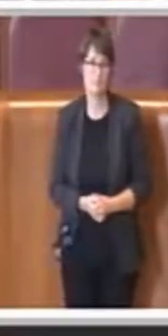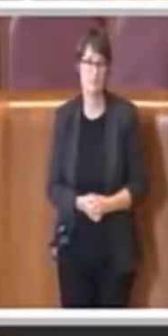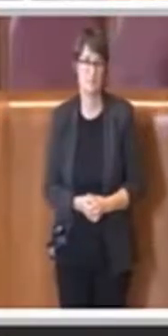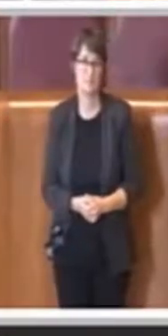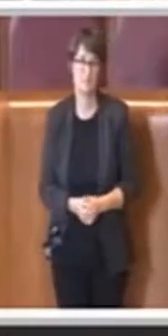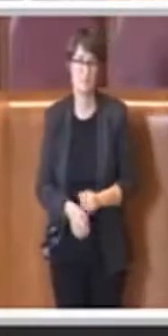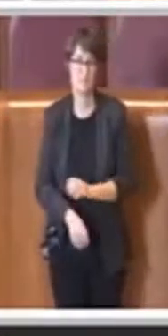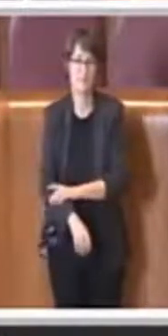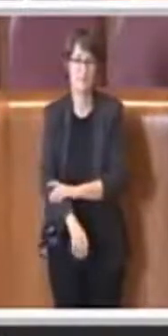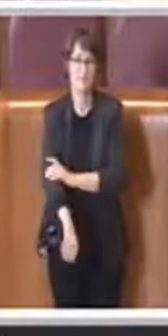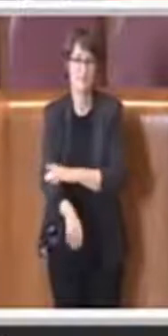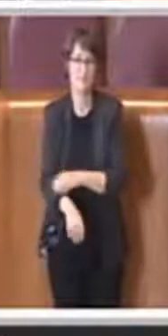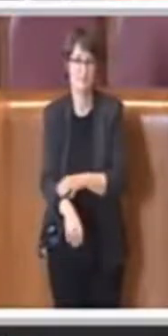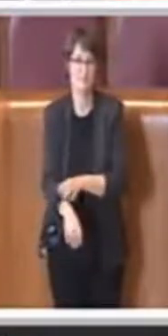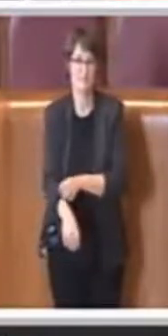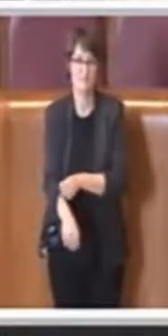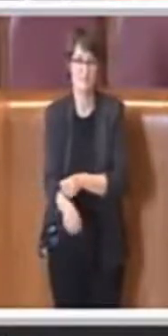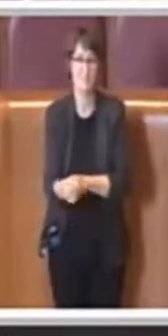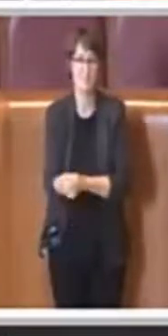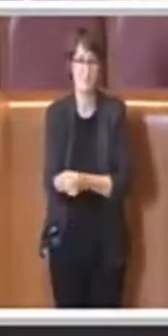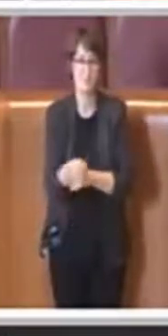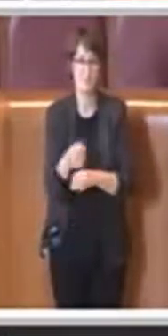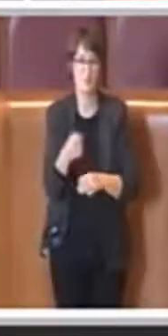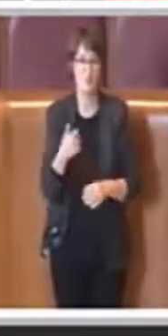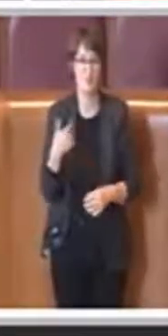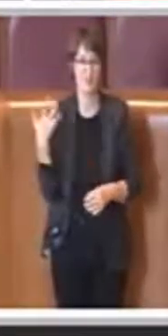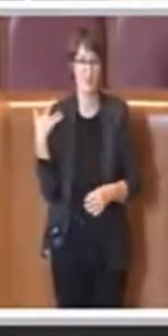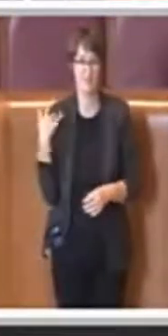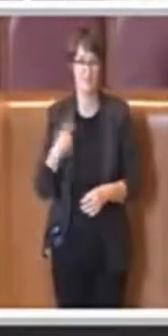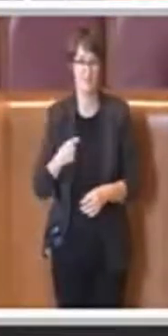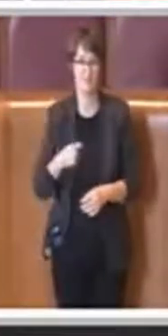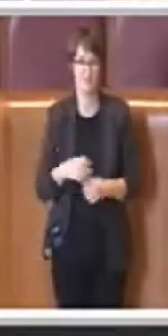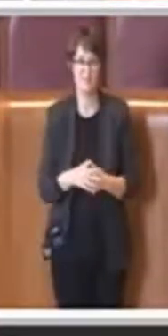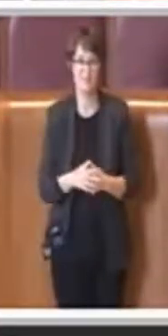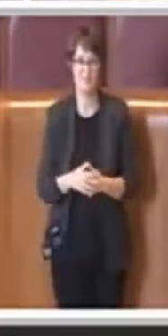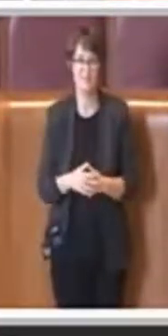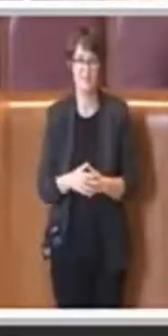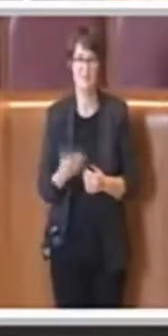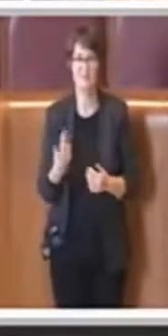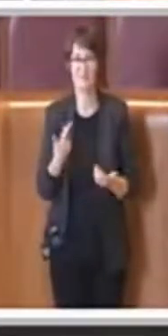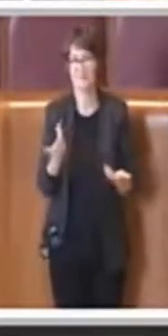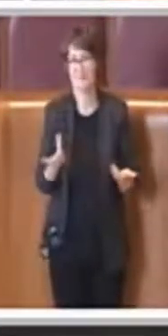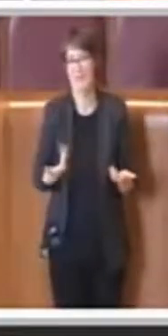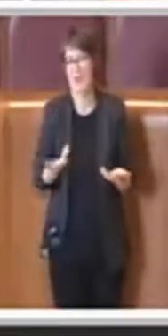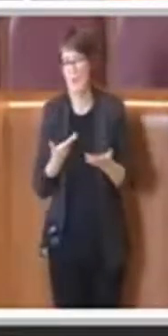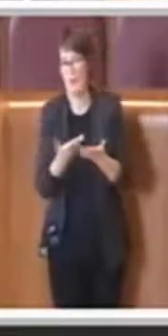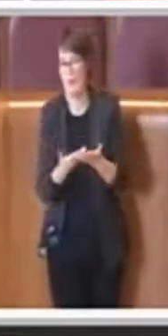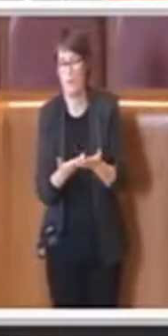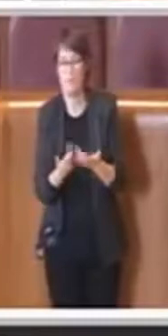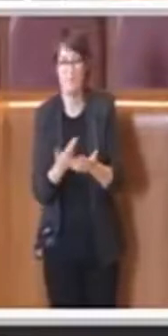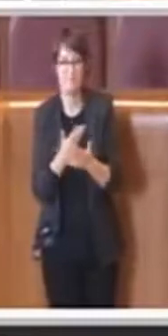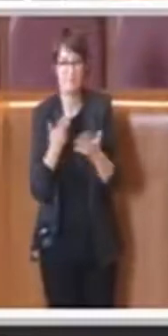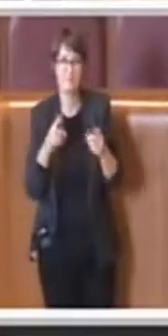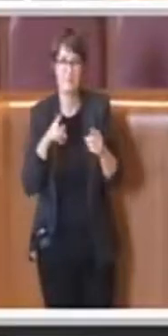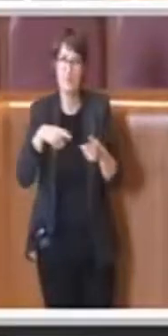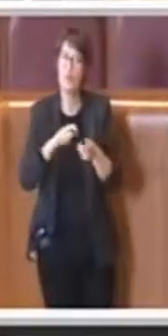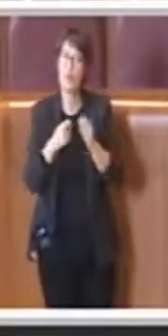Grazie Presidente. La proposta, anche come emendata,